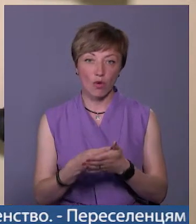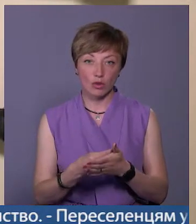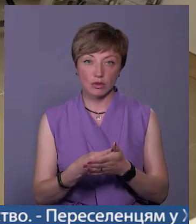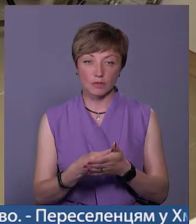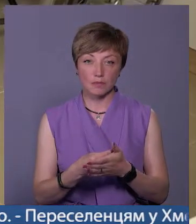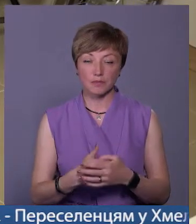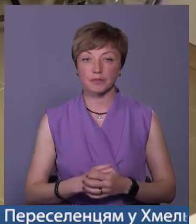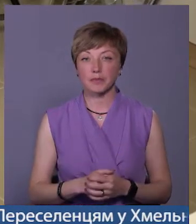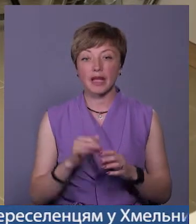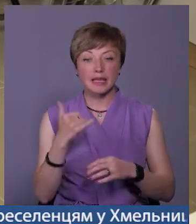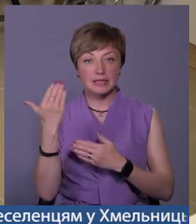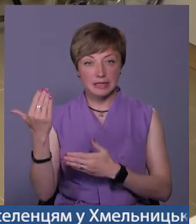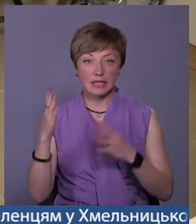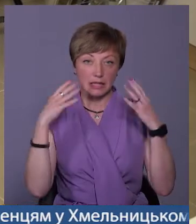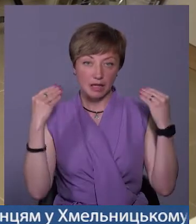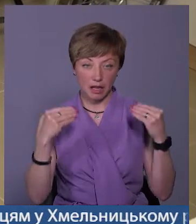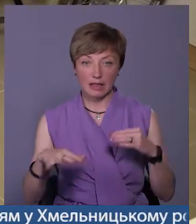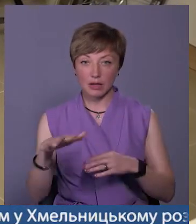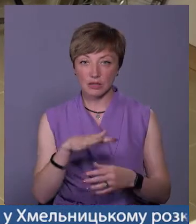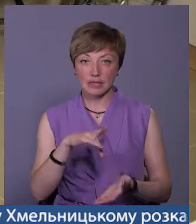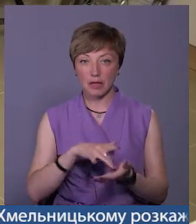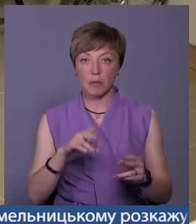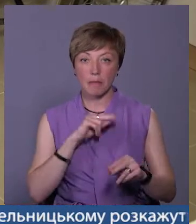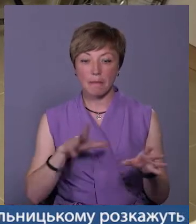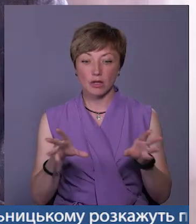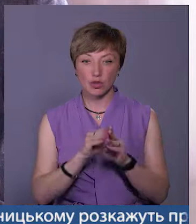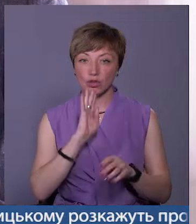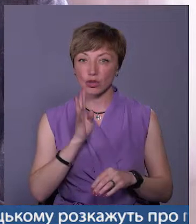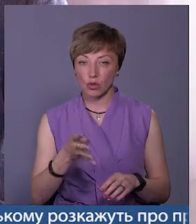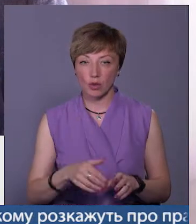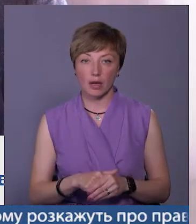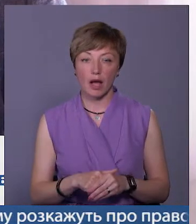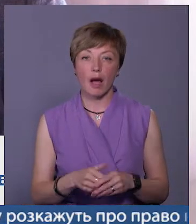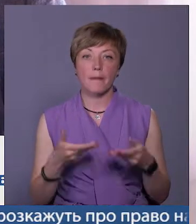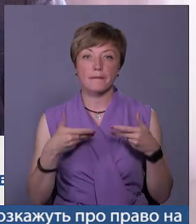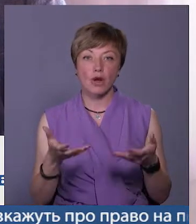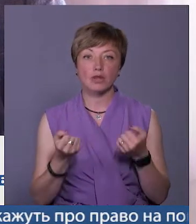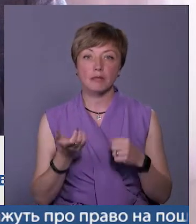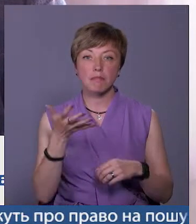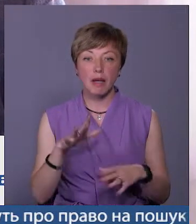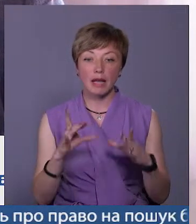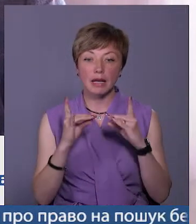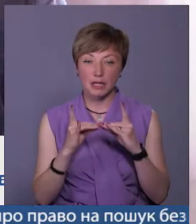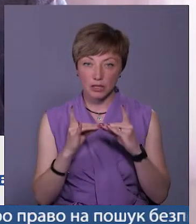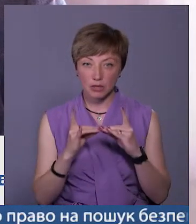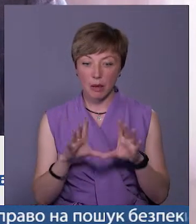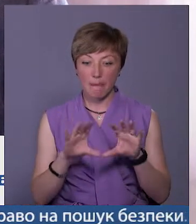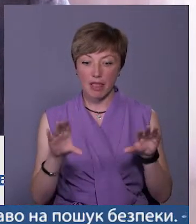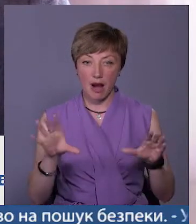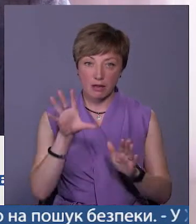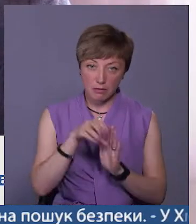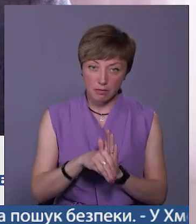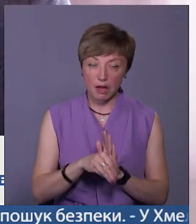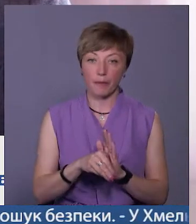Хоапельдорн з Нідерландів. З ними терцентр співпрацює вже чотири роки. Ми отримали п'ять ліжок з вбудованими матрасами,